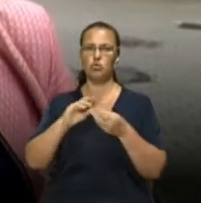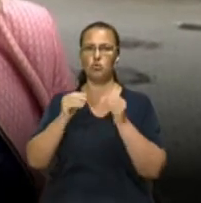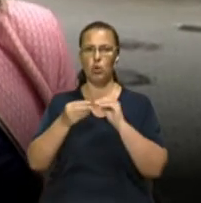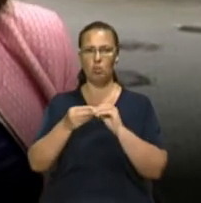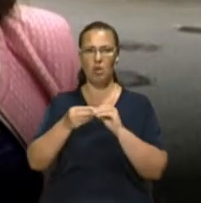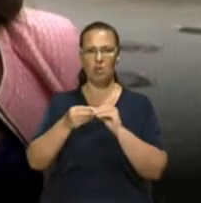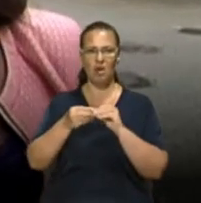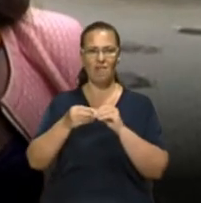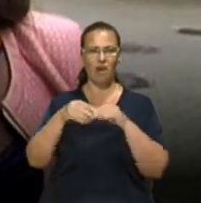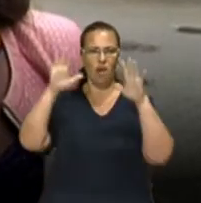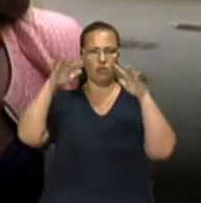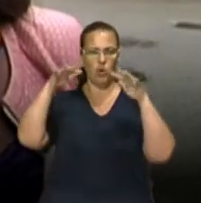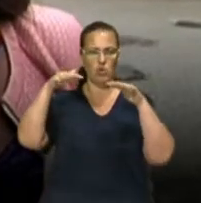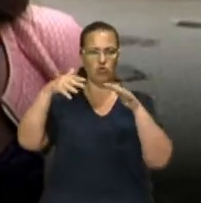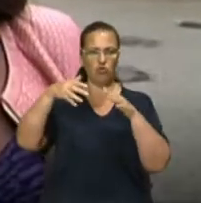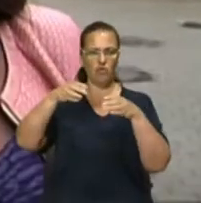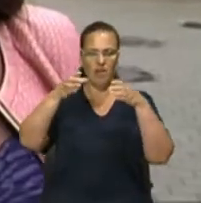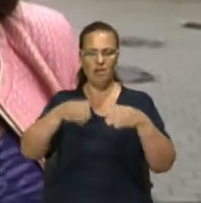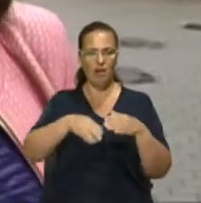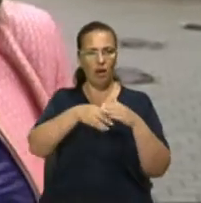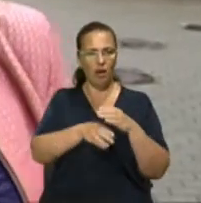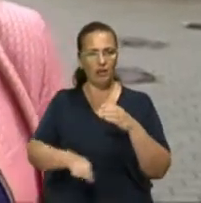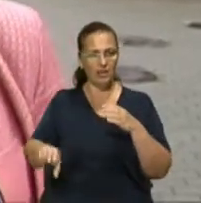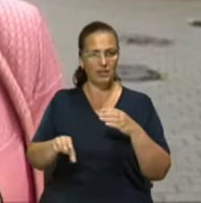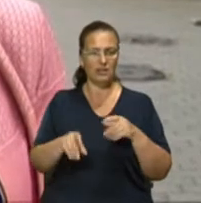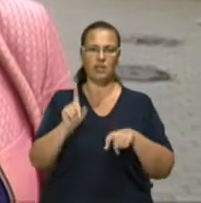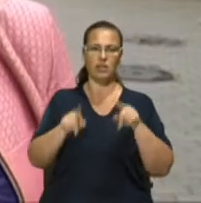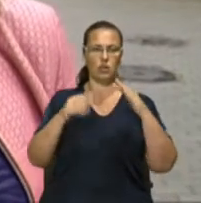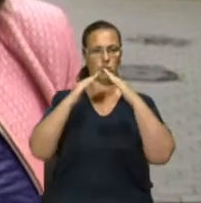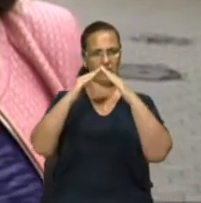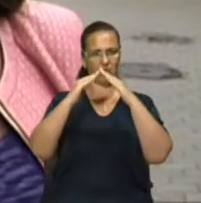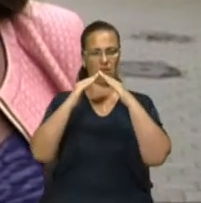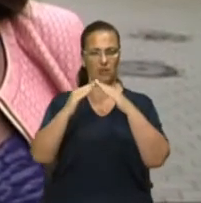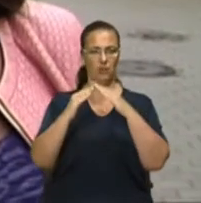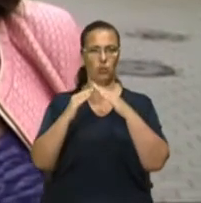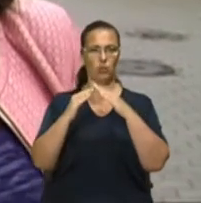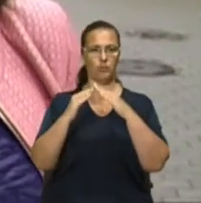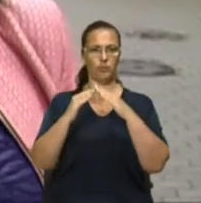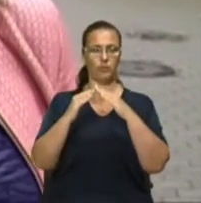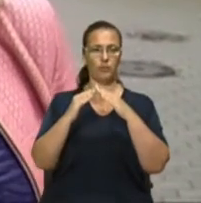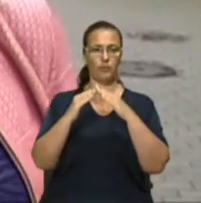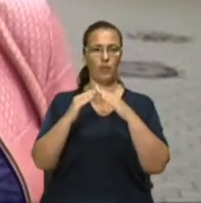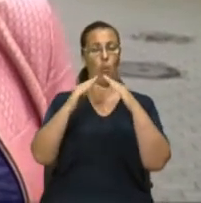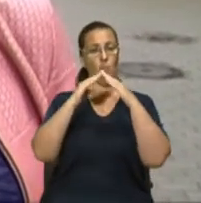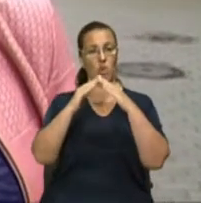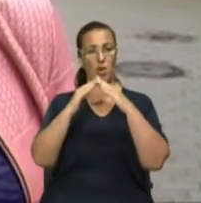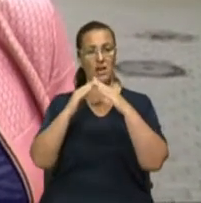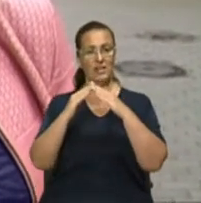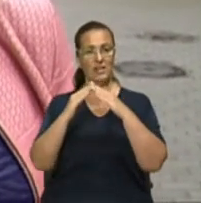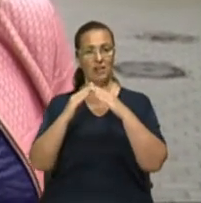і в окремих місцях ділянки покрівлі. Але покрівля